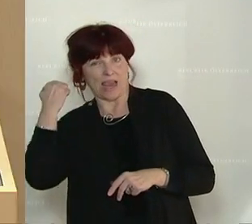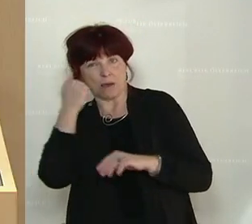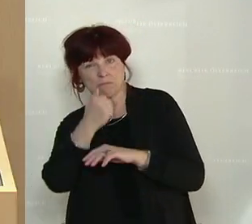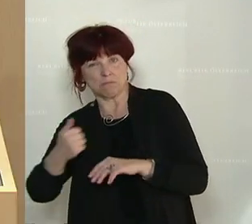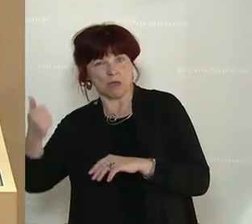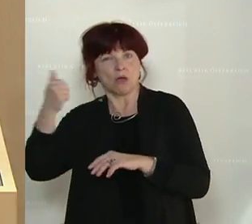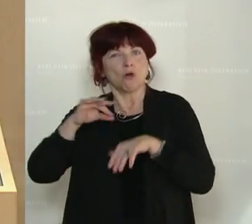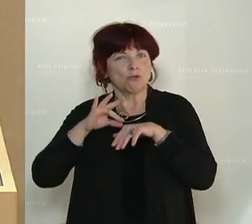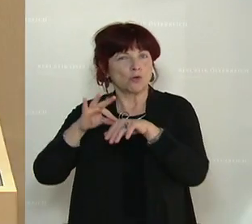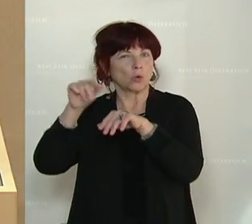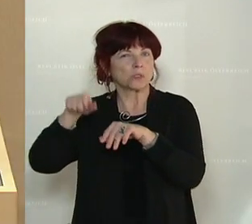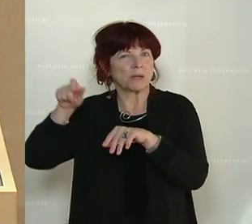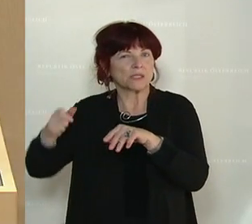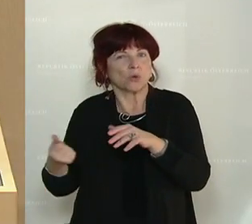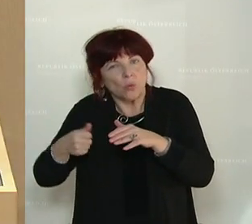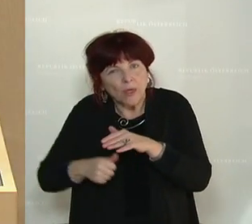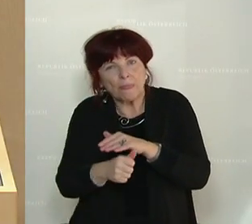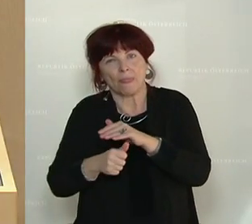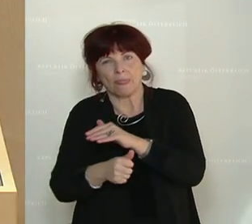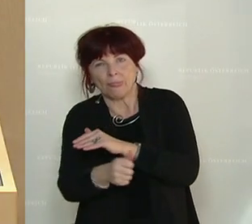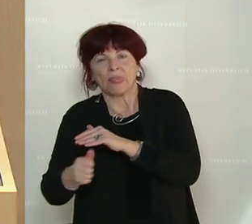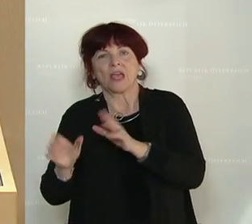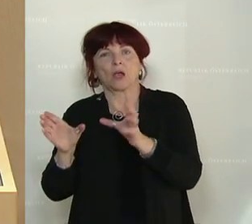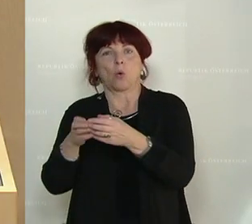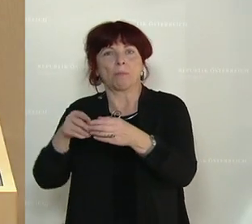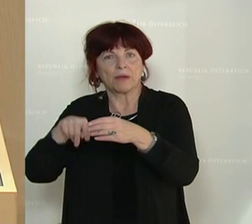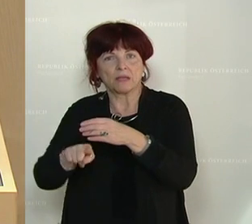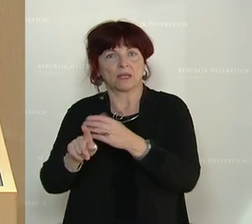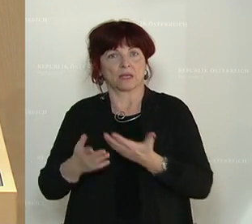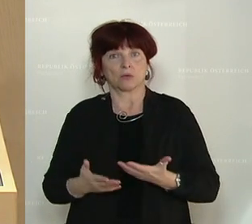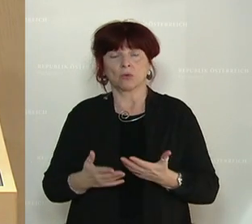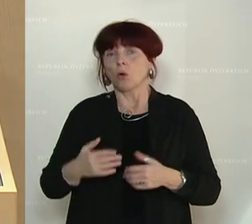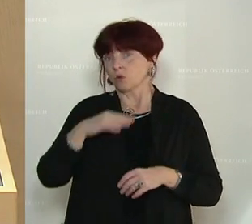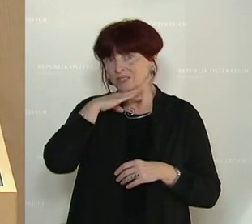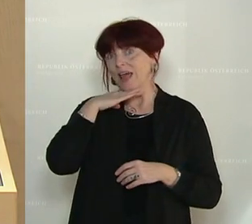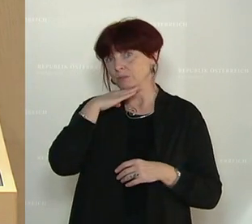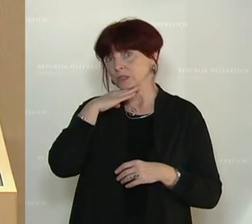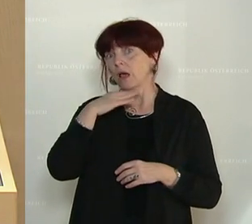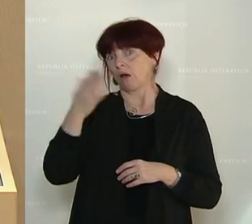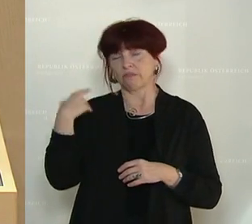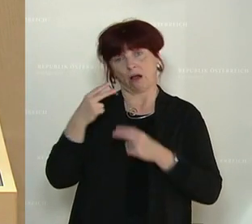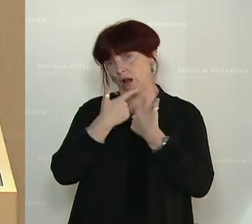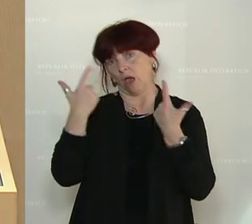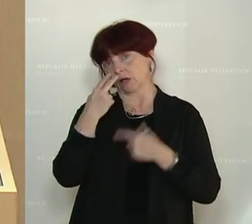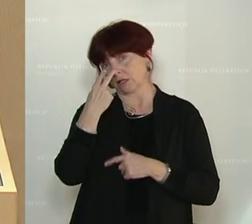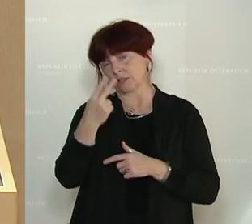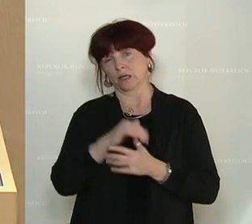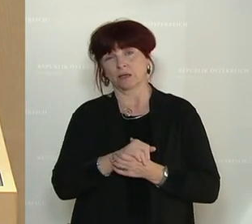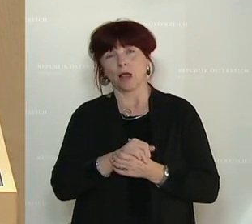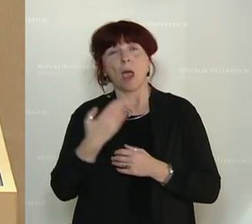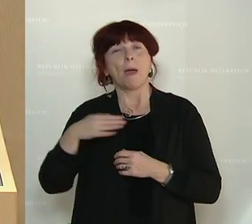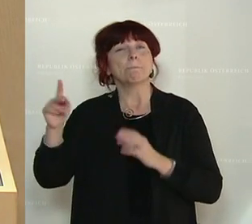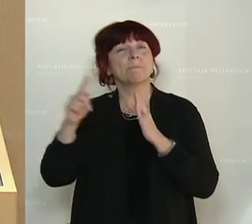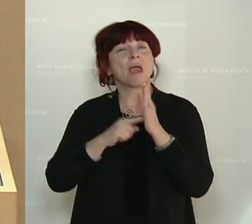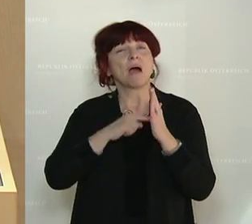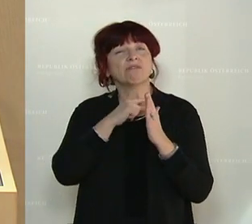und Herren, glaube, das wurde für uns alle am Samstag konkret sichtbar. Wenn mehrfach verurteilte